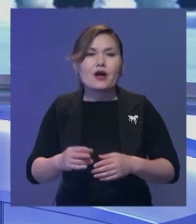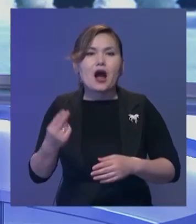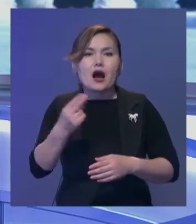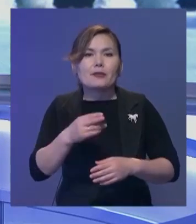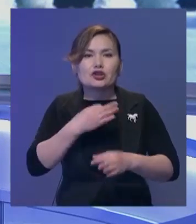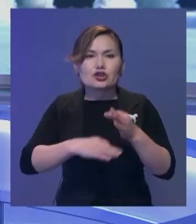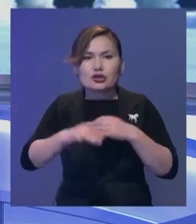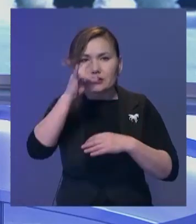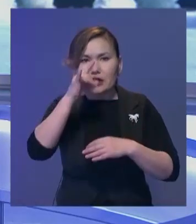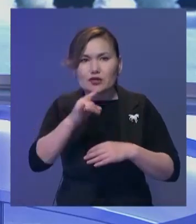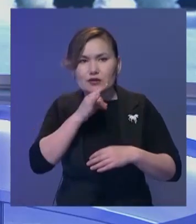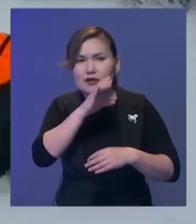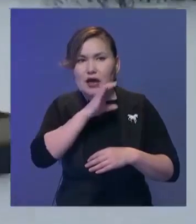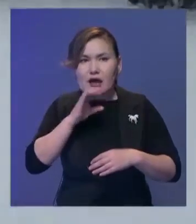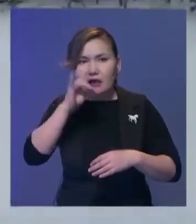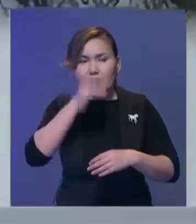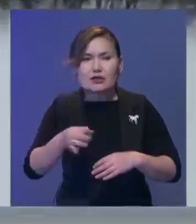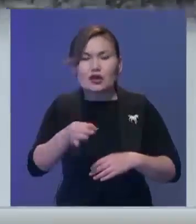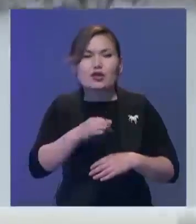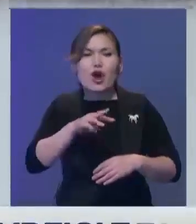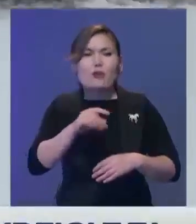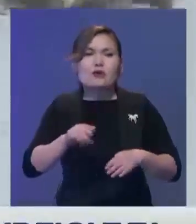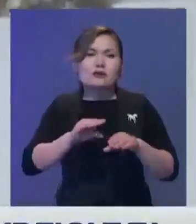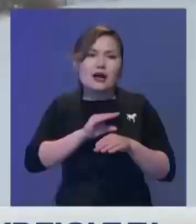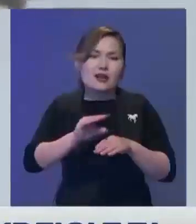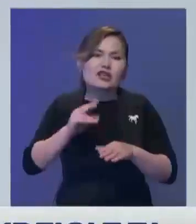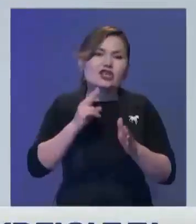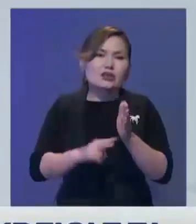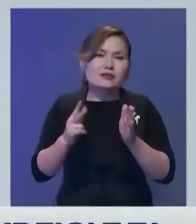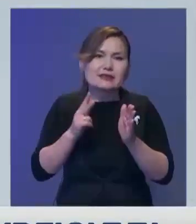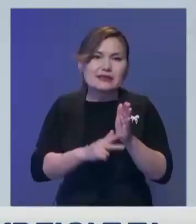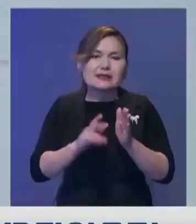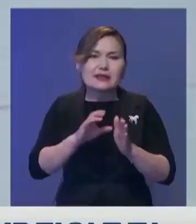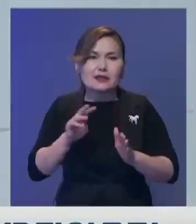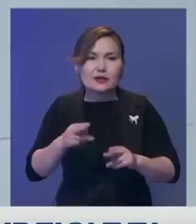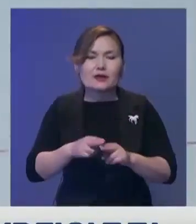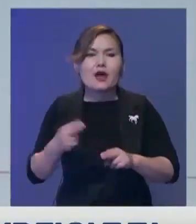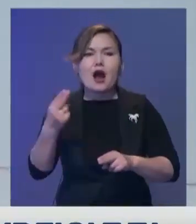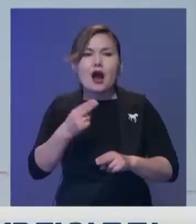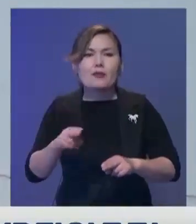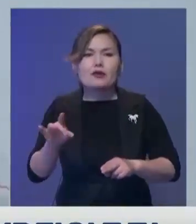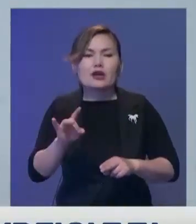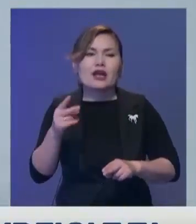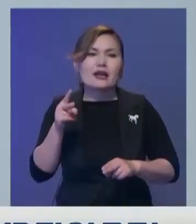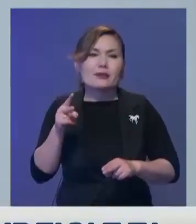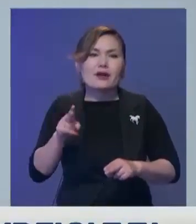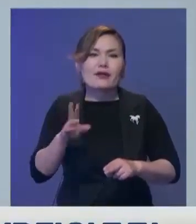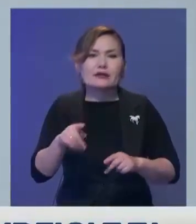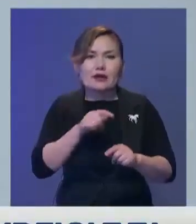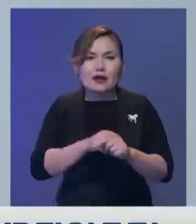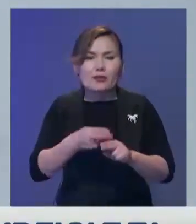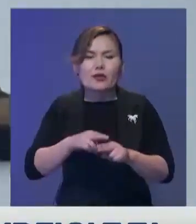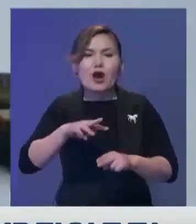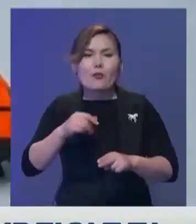және сол тұсты Қазақстан облыстарында мұздың қалындығы 70-80 сантиметр болады. Ақмола да көлемі 2000 шаршы метрден